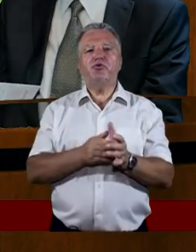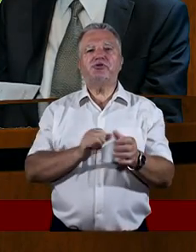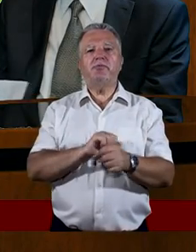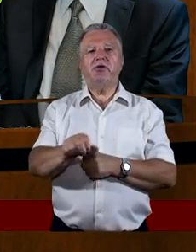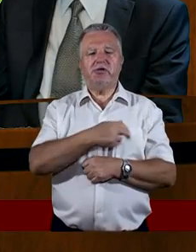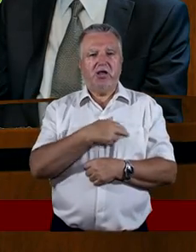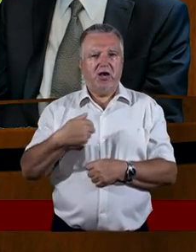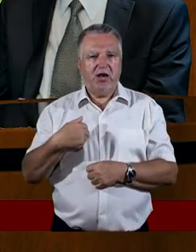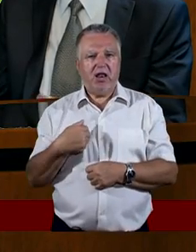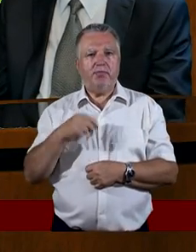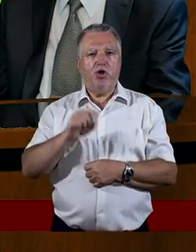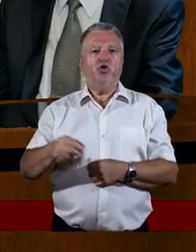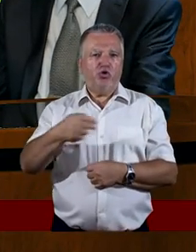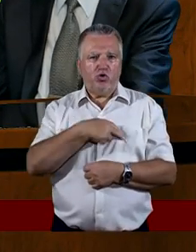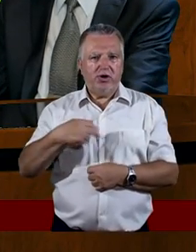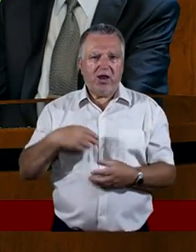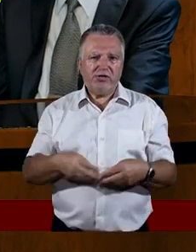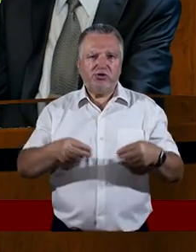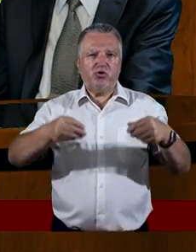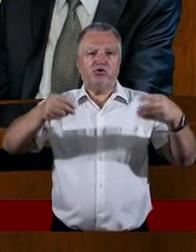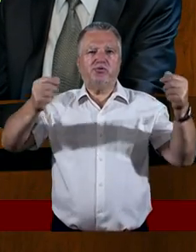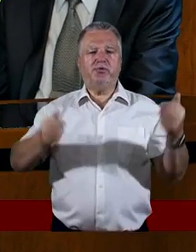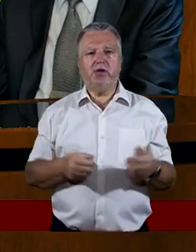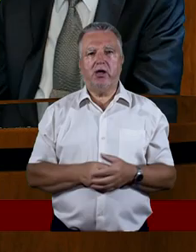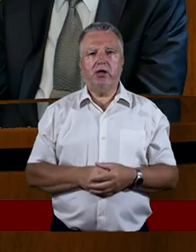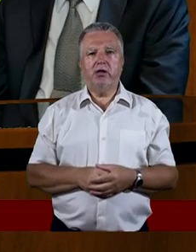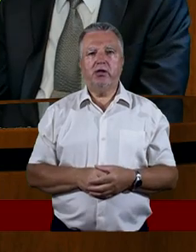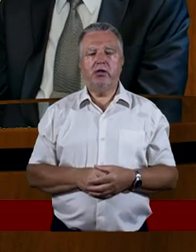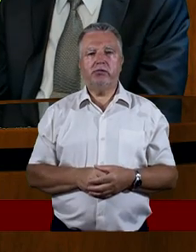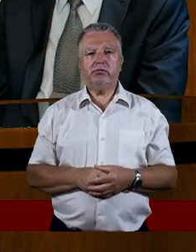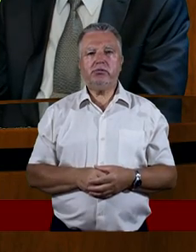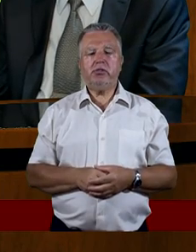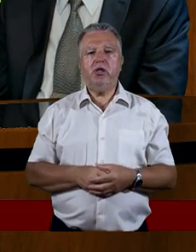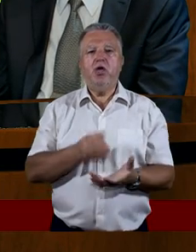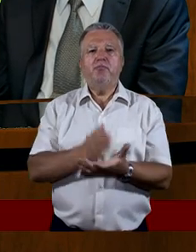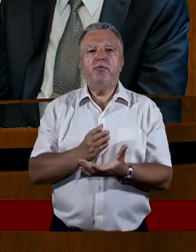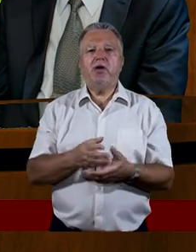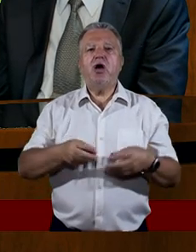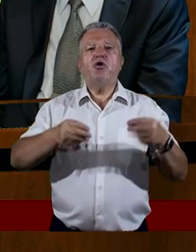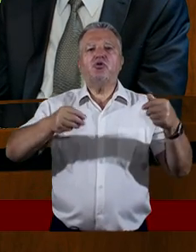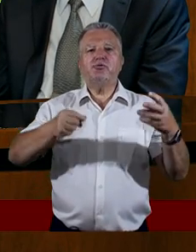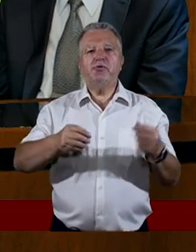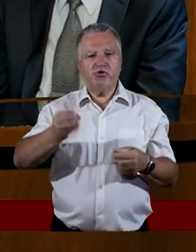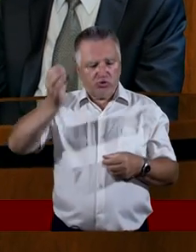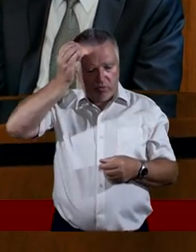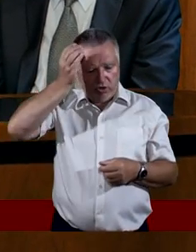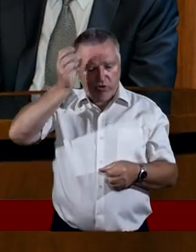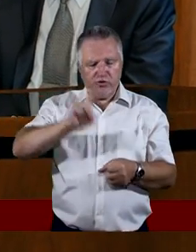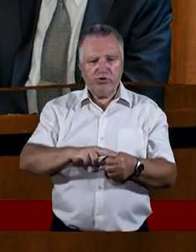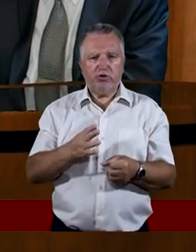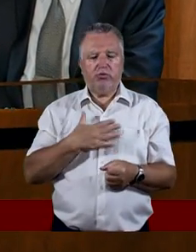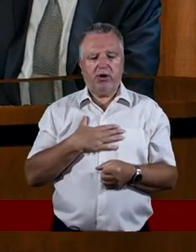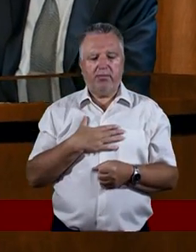Nas to bardzo rozwija. To wskazuje na jakość naszej wiary. To pomaga nam rozwinąć dary, umiejętności, które mamy.